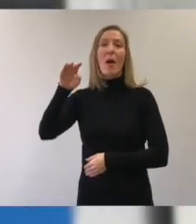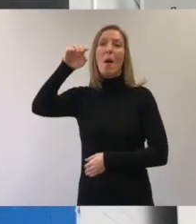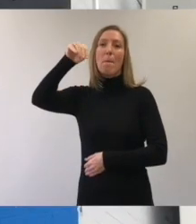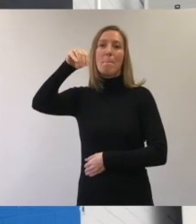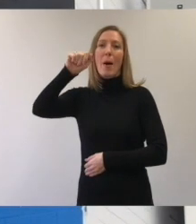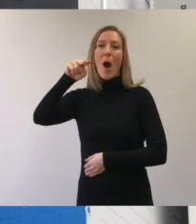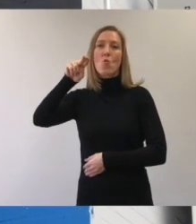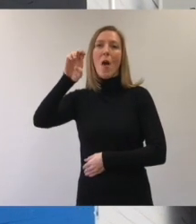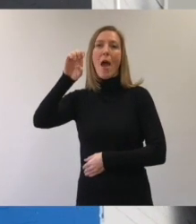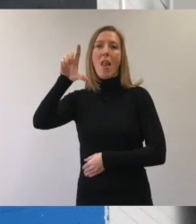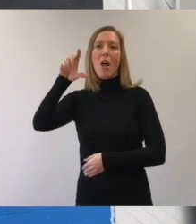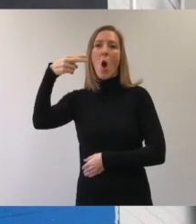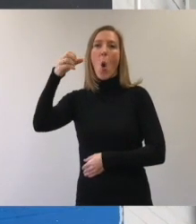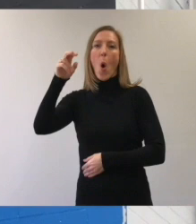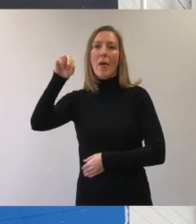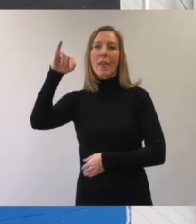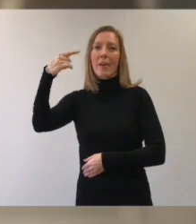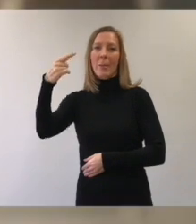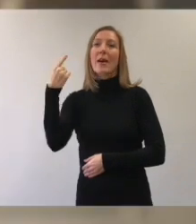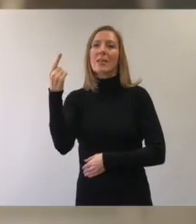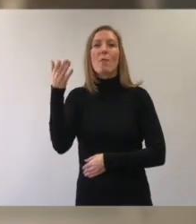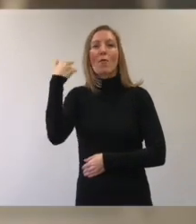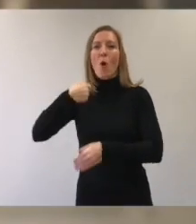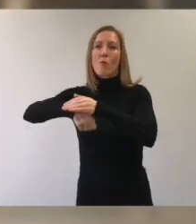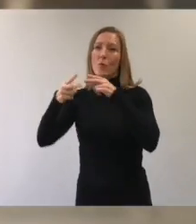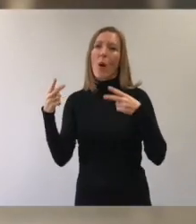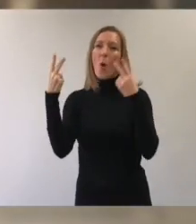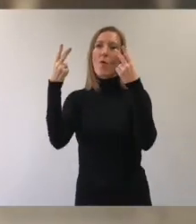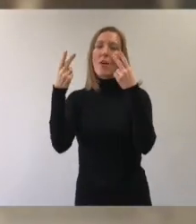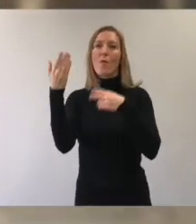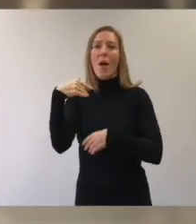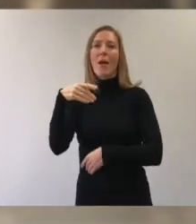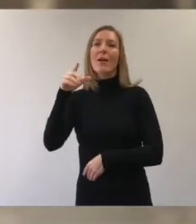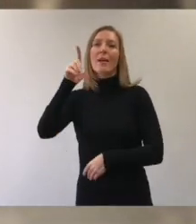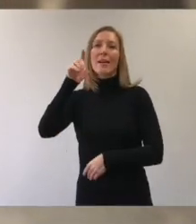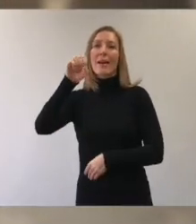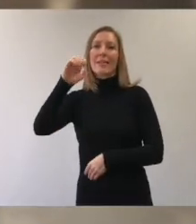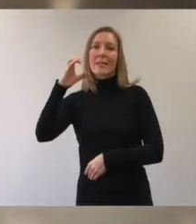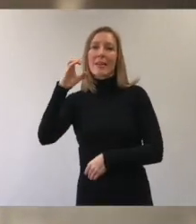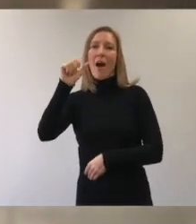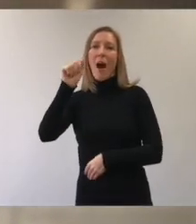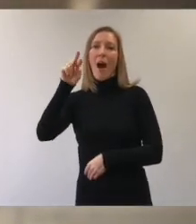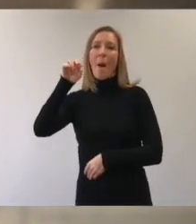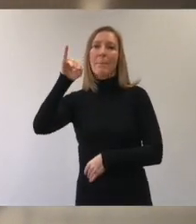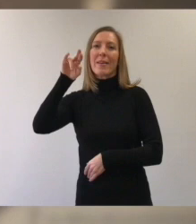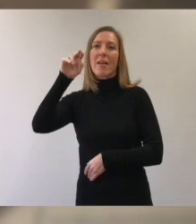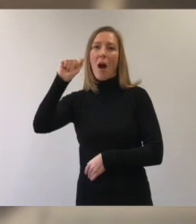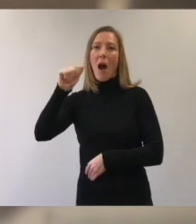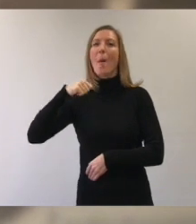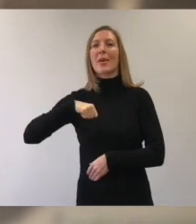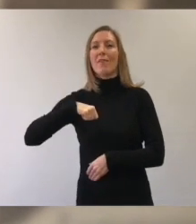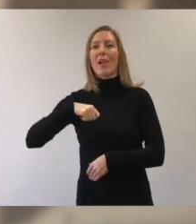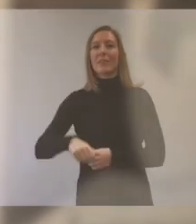besonderen Vorleser. Manuel Hornig, ehemaliger Profifußballer vom DSC Arminia Bielefeld. Manuel,